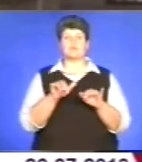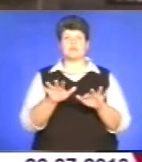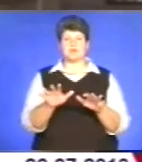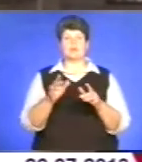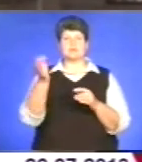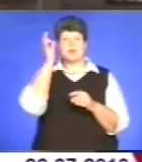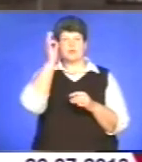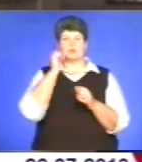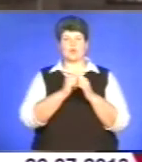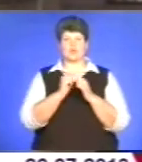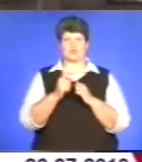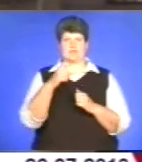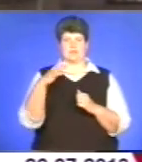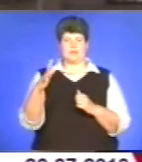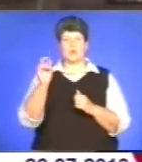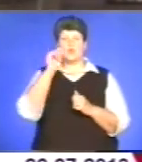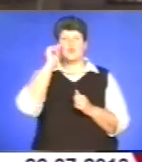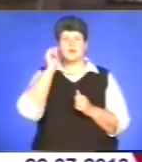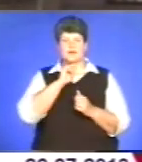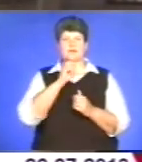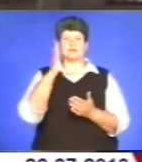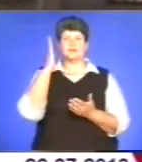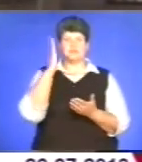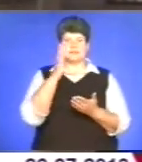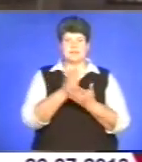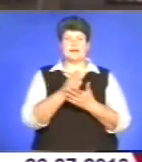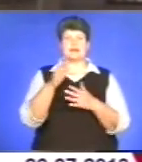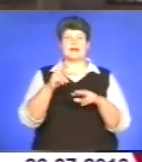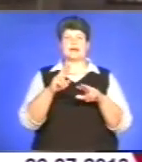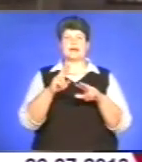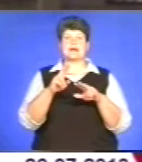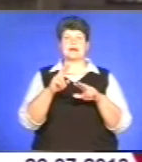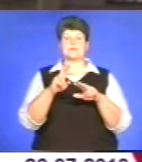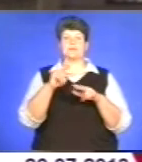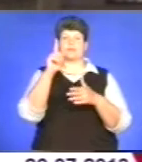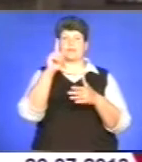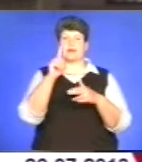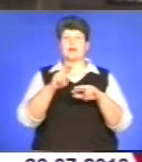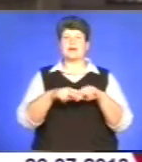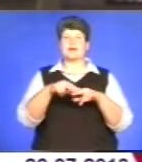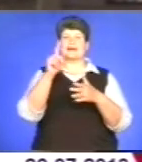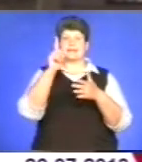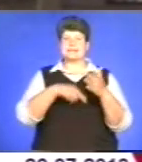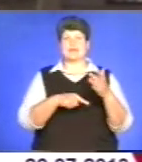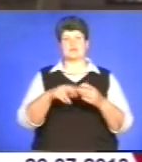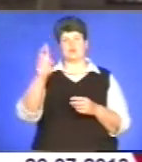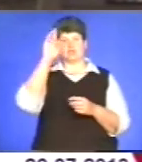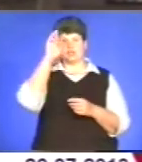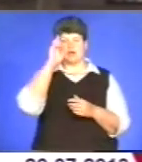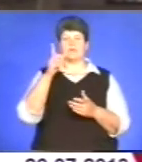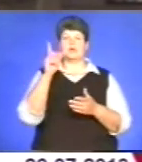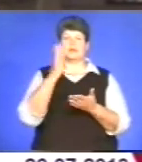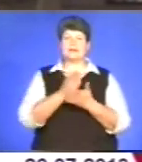щохвилини. Україна стала християнською державою, Україна стала європейською